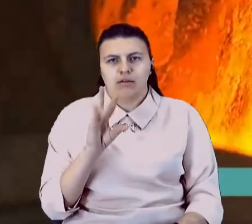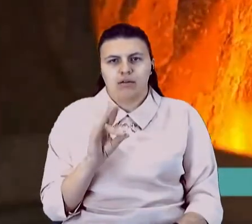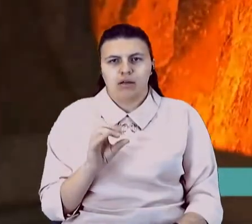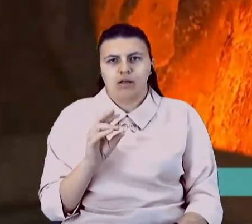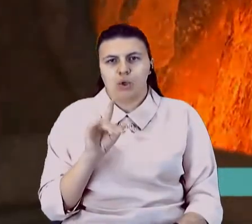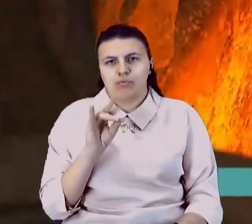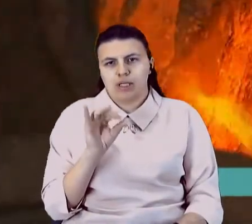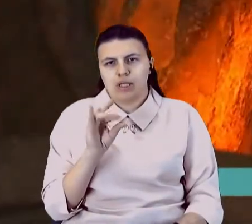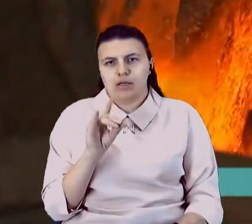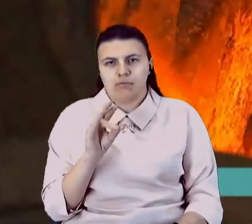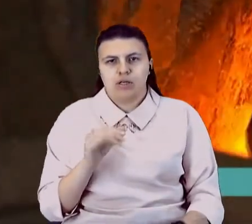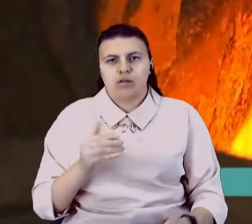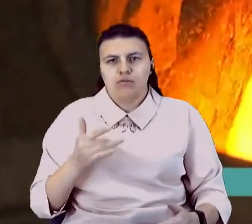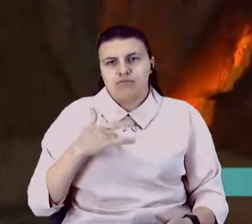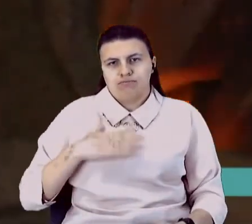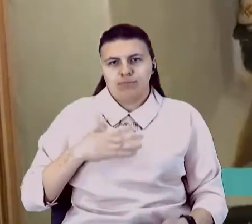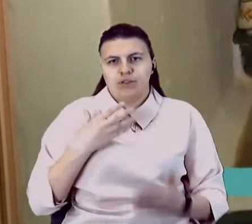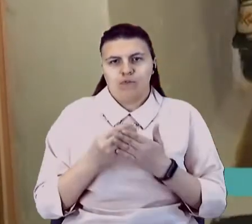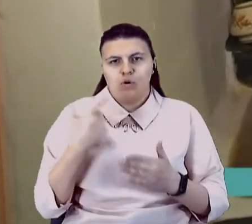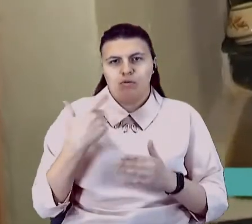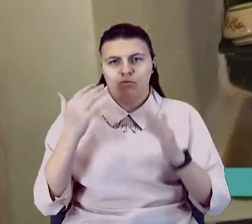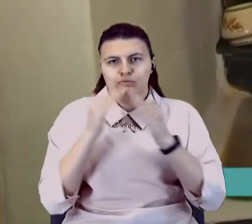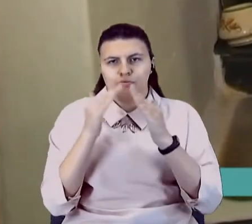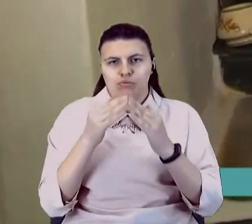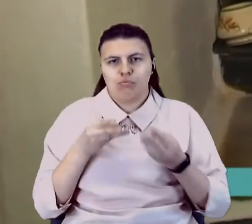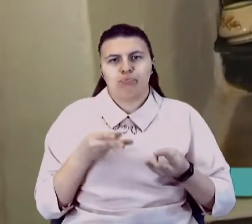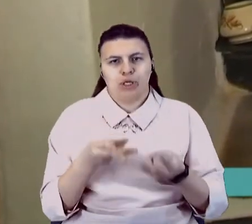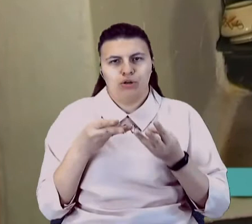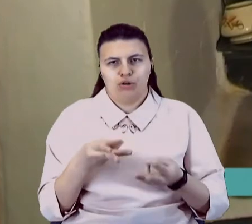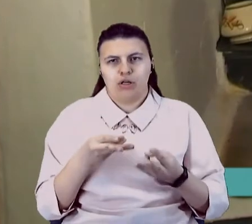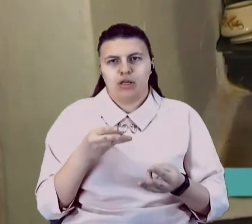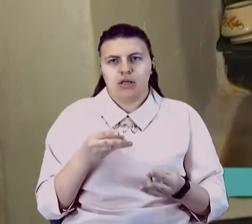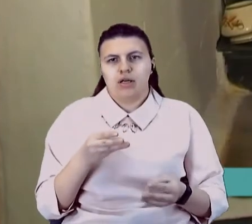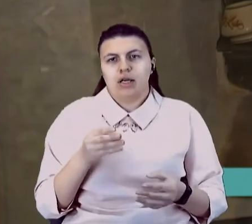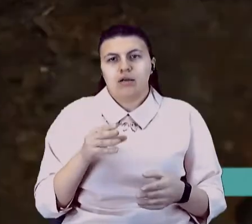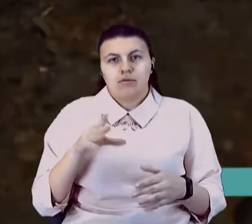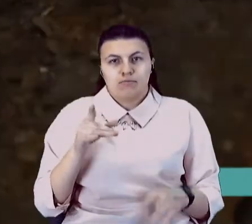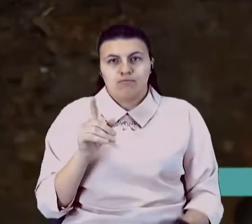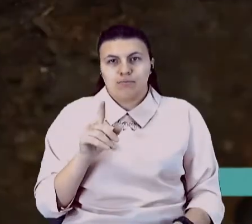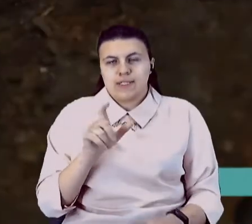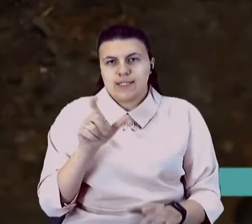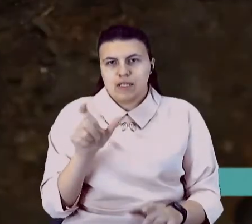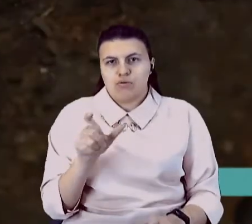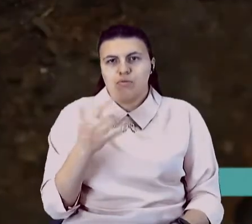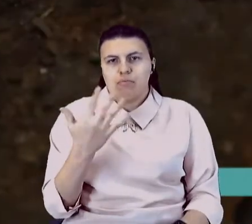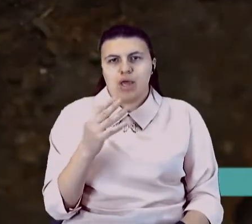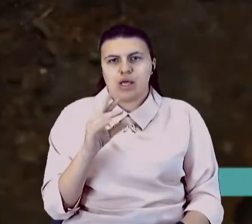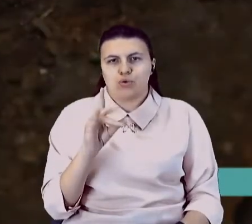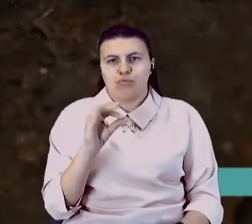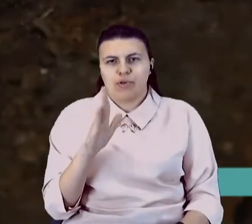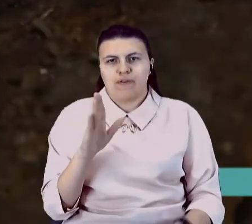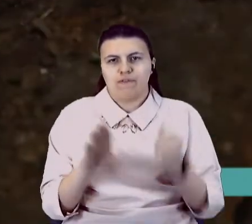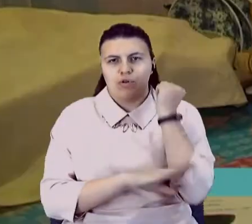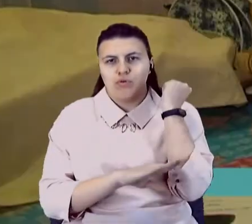приватному будинку з пічним опаленням. Розповідає, за сезон спалює щонайменше 5 кубів дров. Подсобираєш куб два,